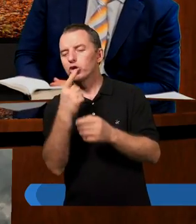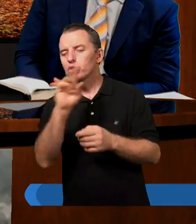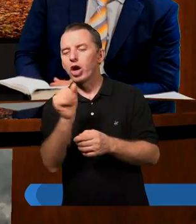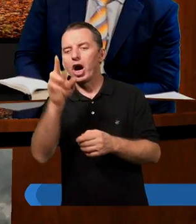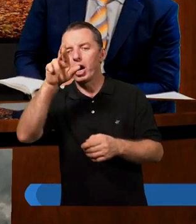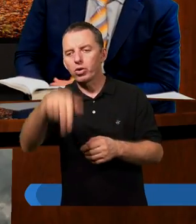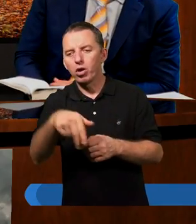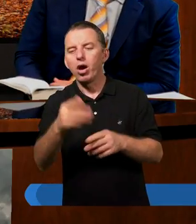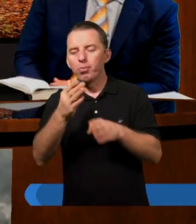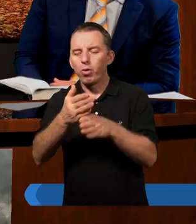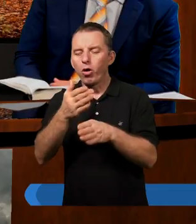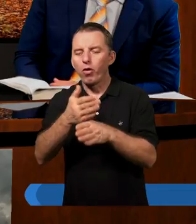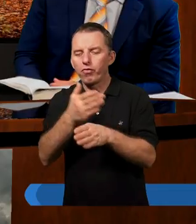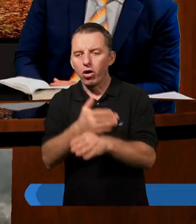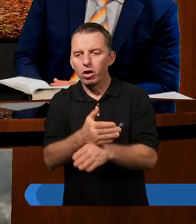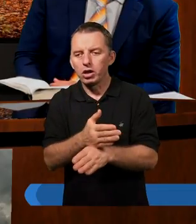powoli